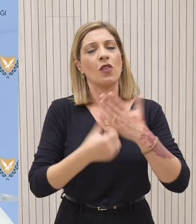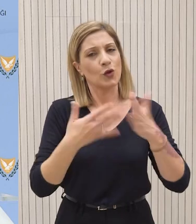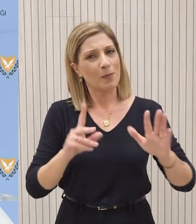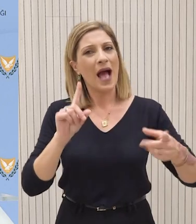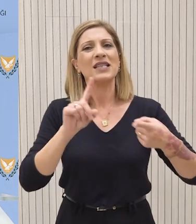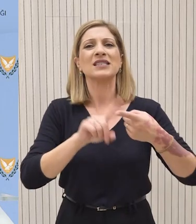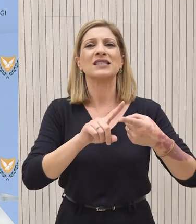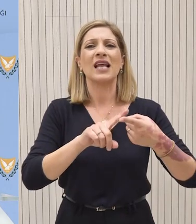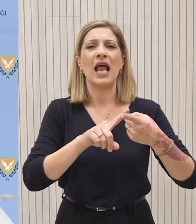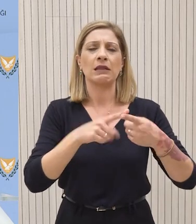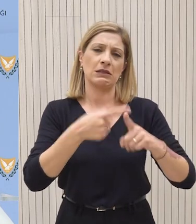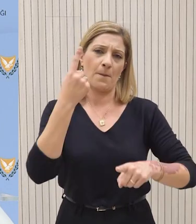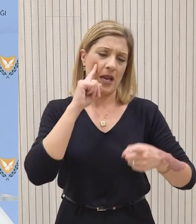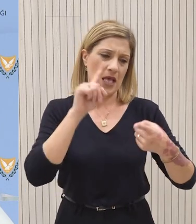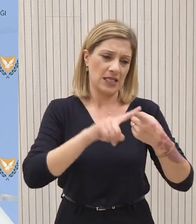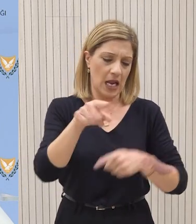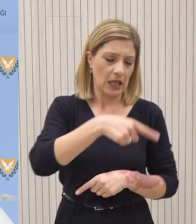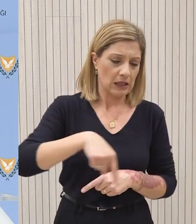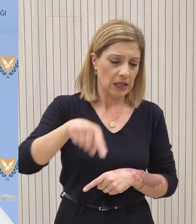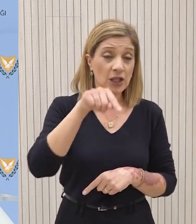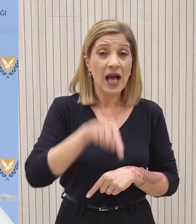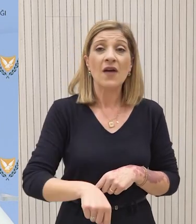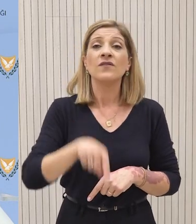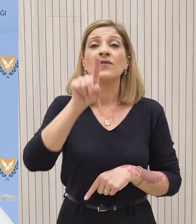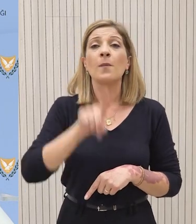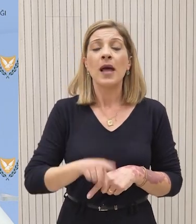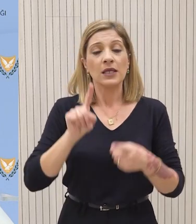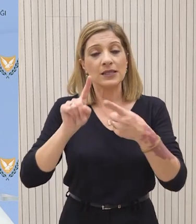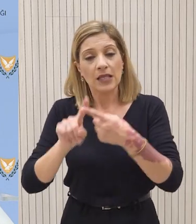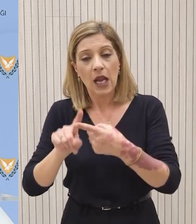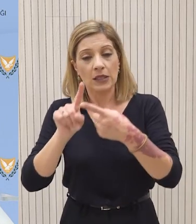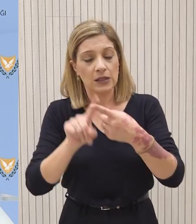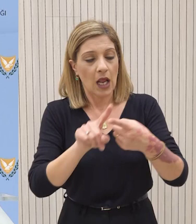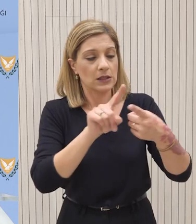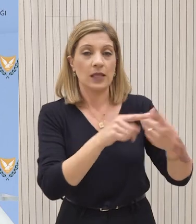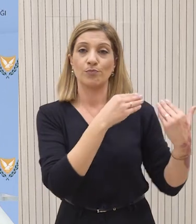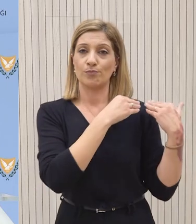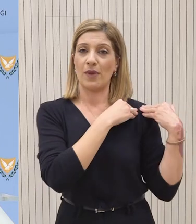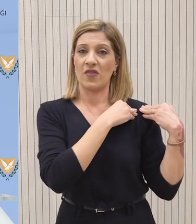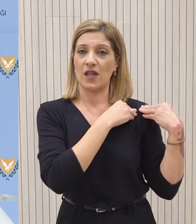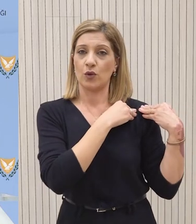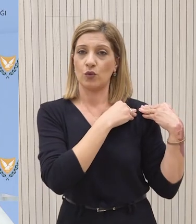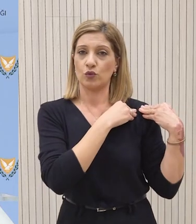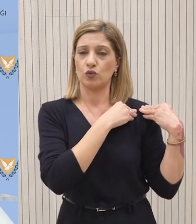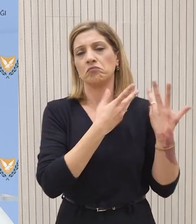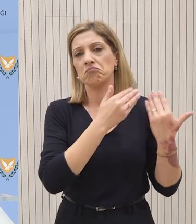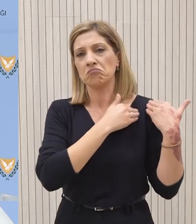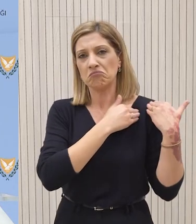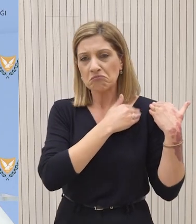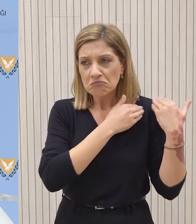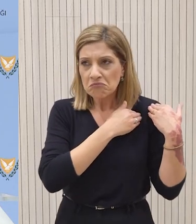συνάντηση μαζί τους με την άφηξή τους. Πραγματοποιούν αυτές τις μέρες συναντήσεις με όλες τις αρμόδιες αρχές, με όλους τους αρμόδιους φορείς.